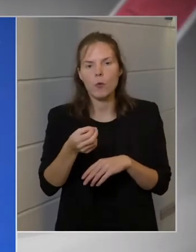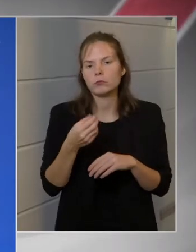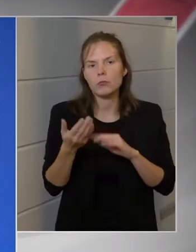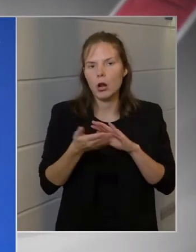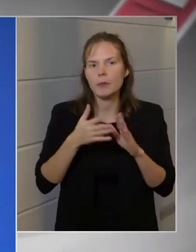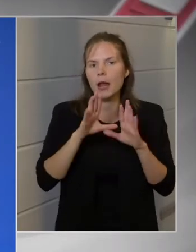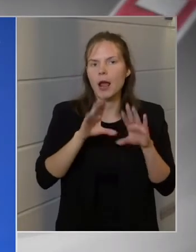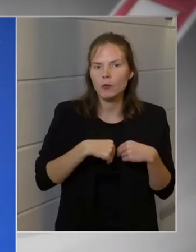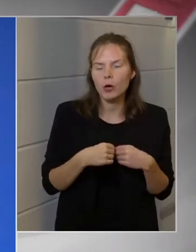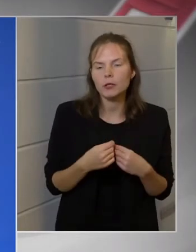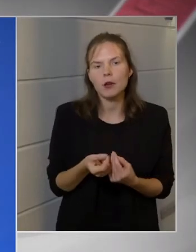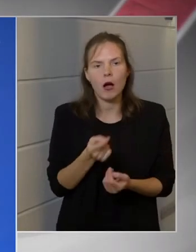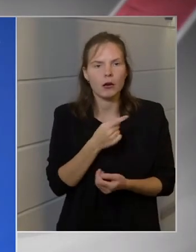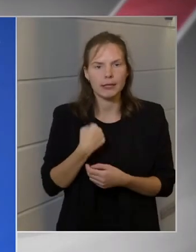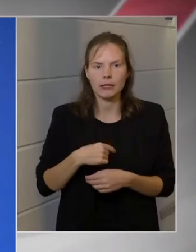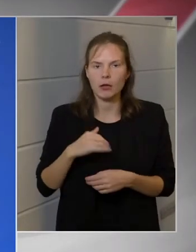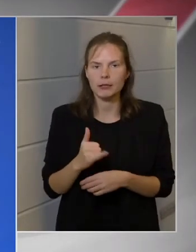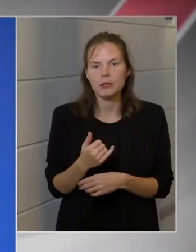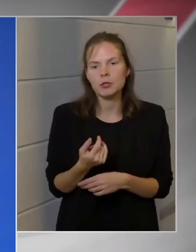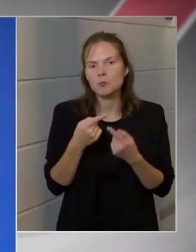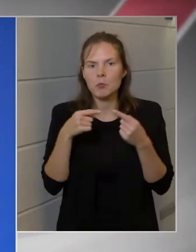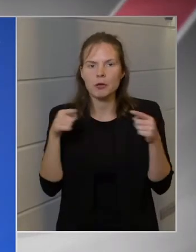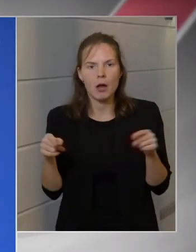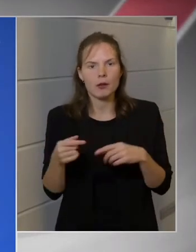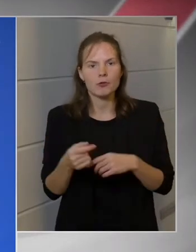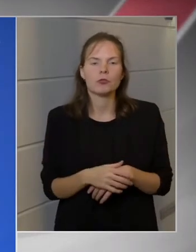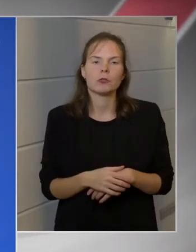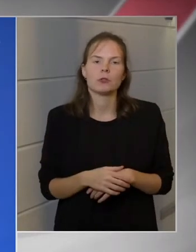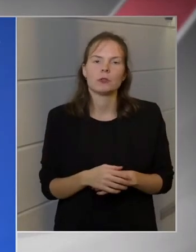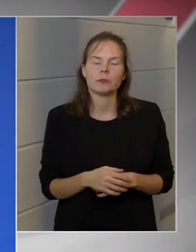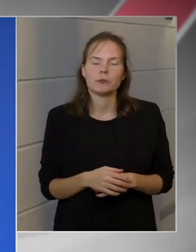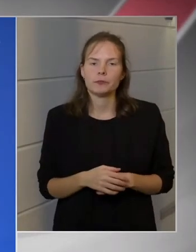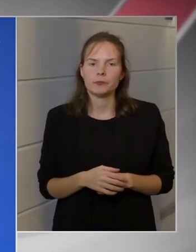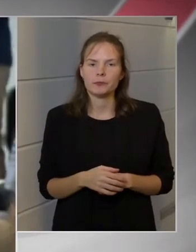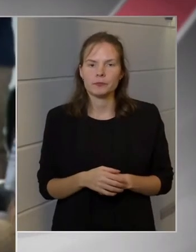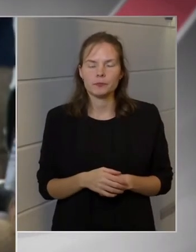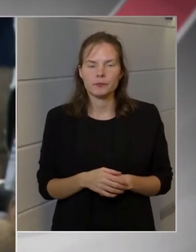külön úgy döntöttek, hogy az oroszt is elfogadják, és az emmás oltanyagot pedig mindenki elfogadja.